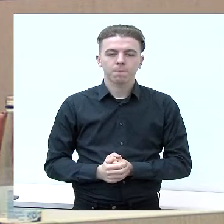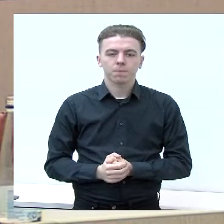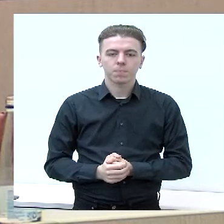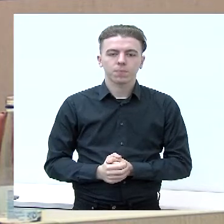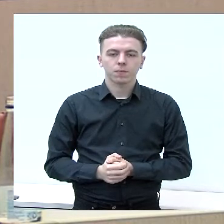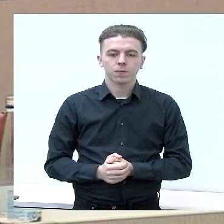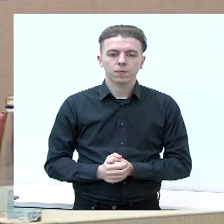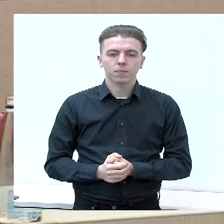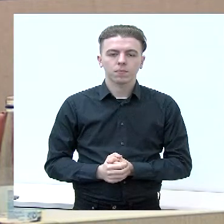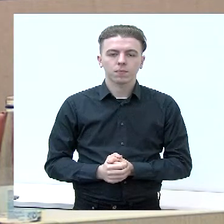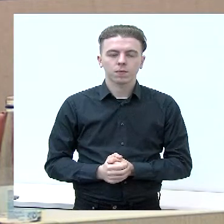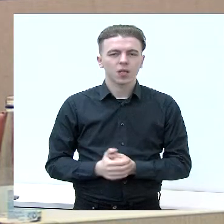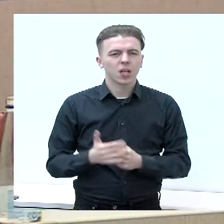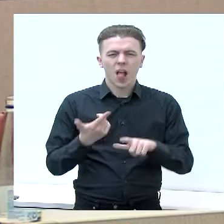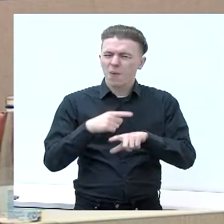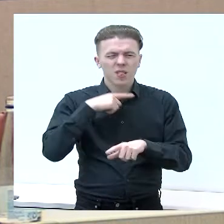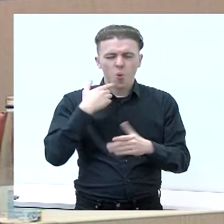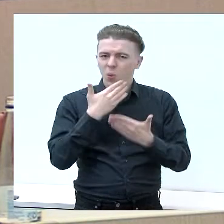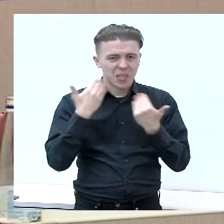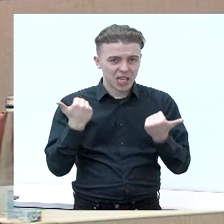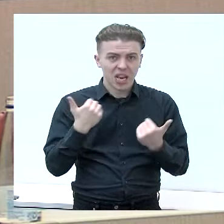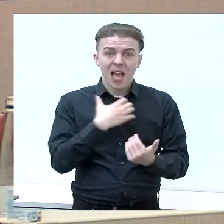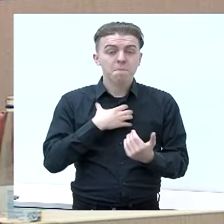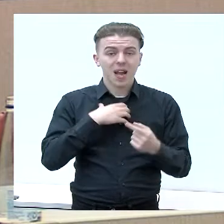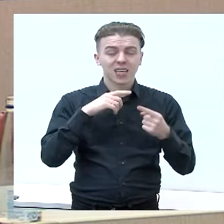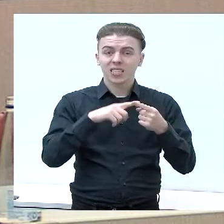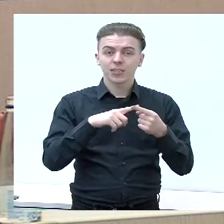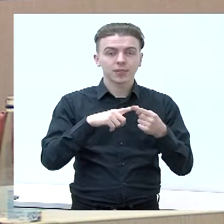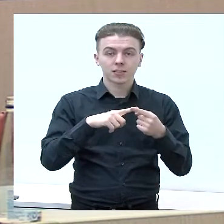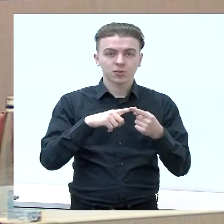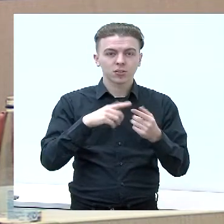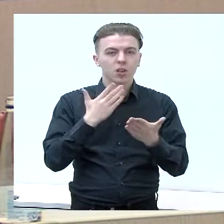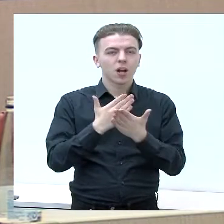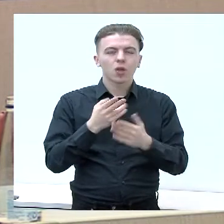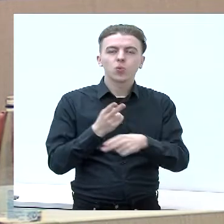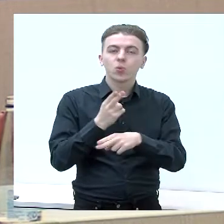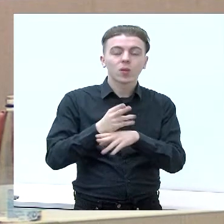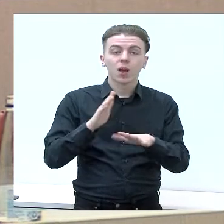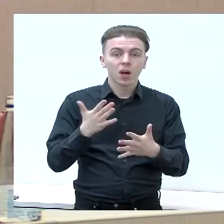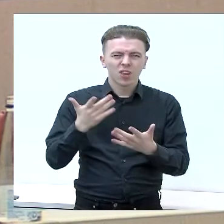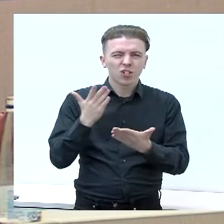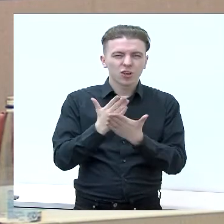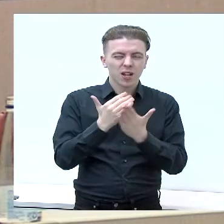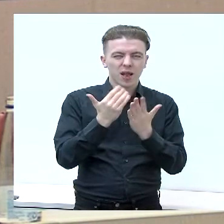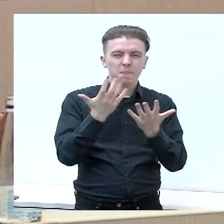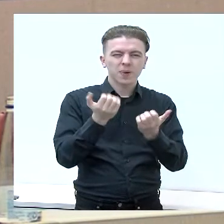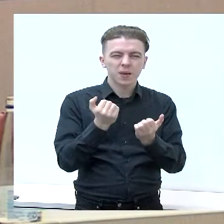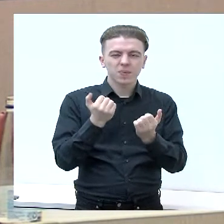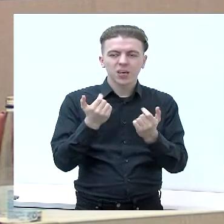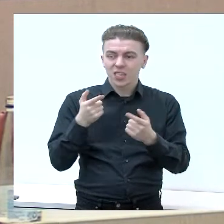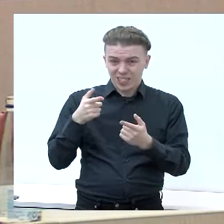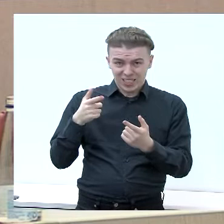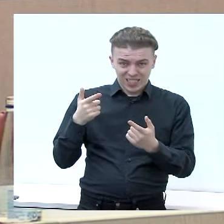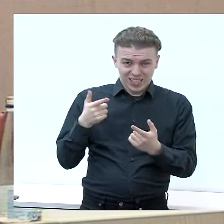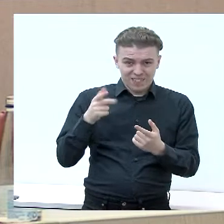Labai, jau gal daug nėra, nes pagrindinės kliūtis gal daugiausiai yra priimti nuostados vyriausybės, bet